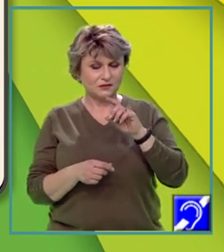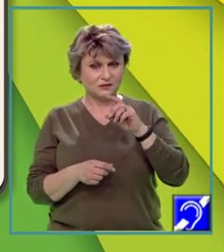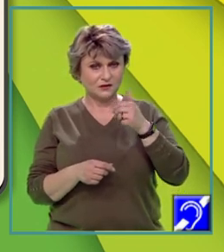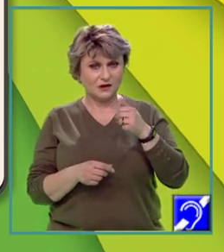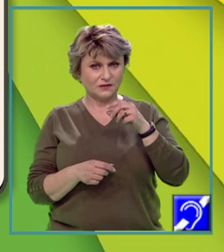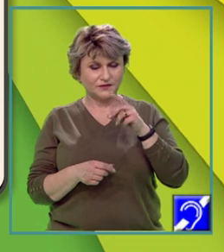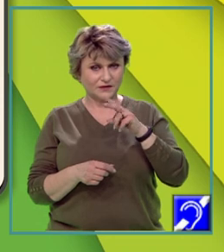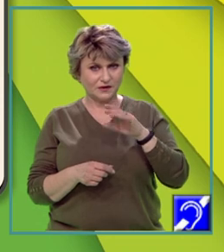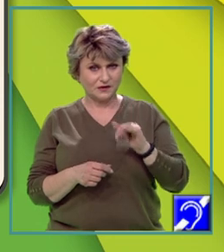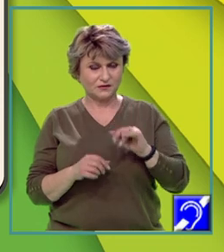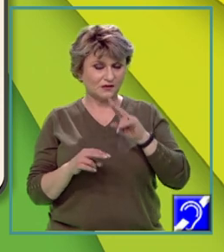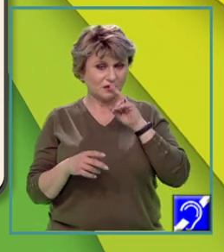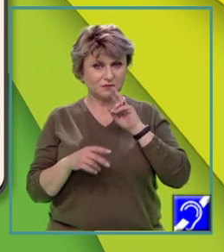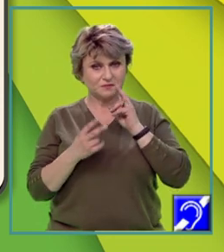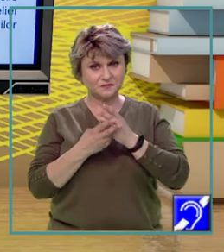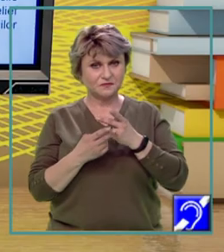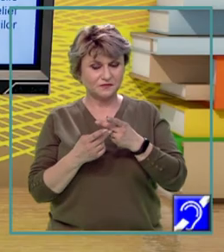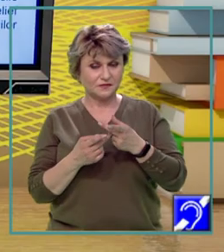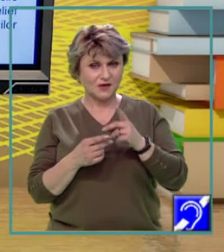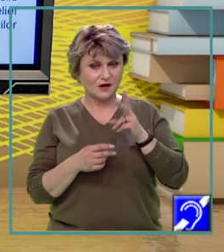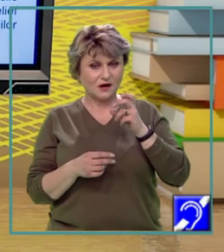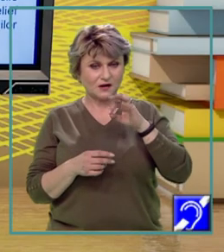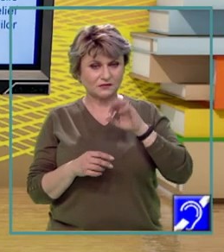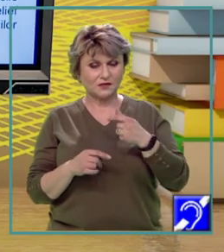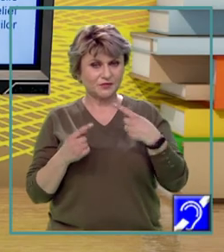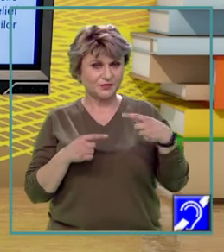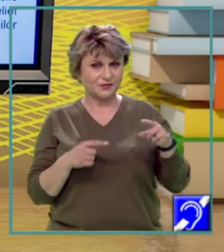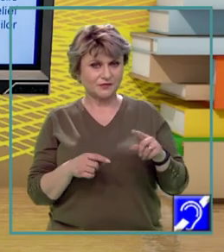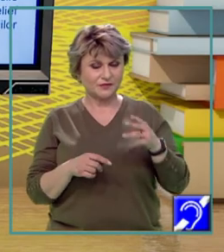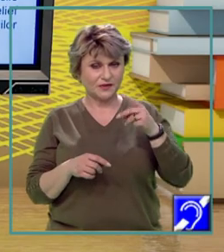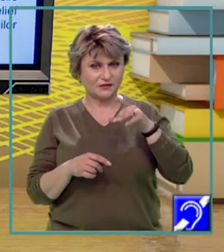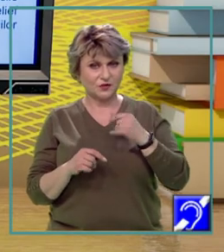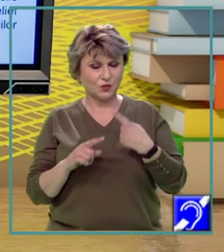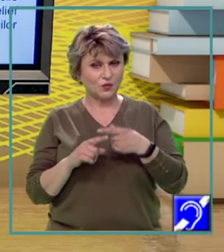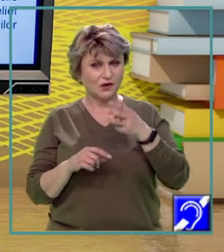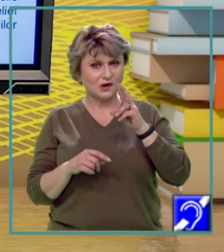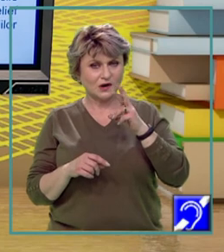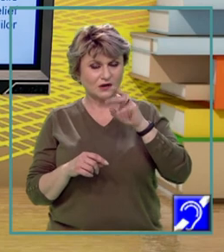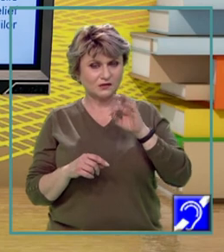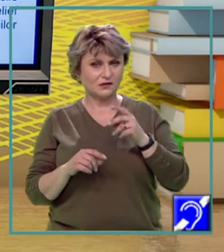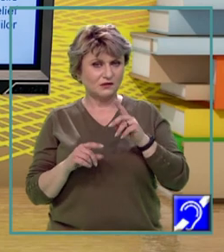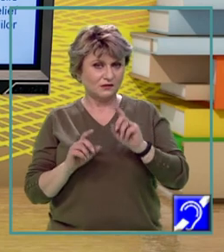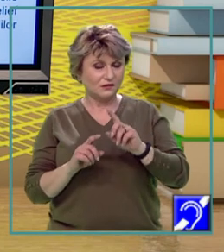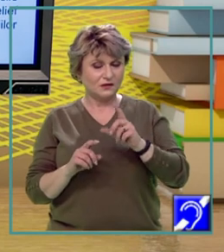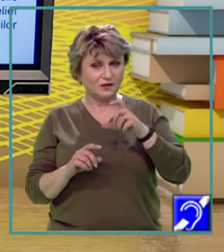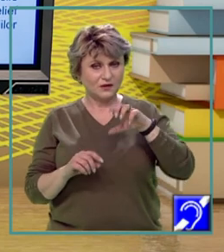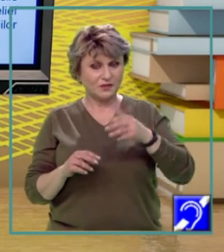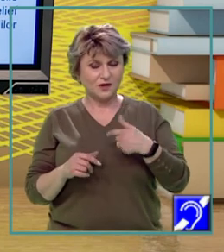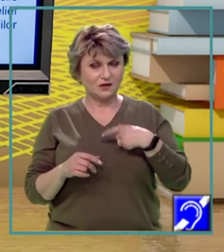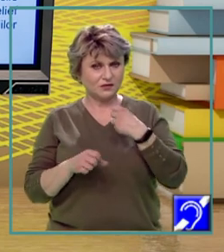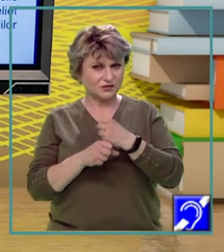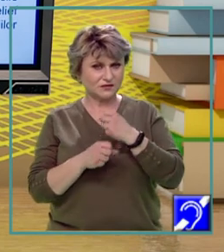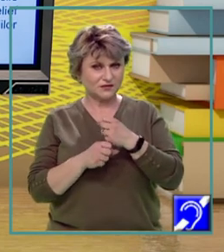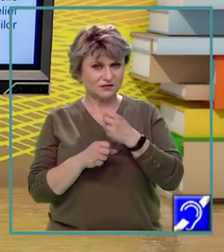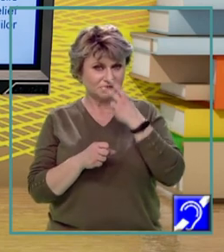Dacă vom corela harta tipurilor de medii cu harta tipurilor de climă, vom deduce